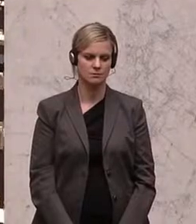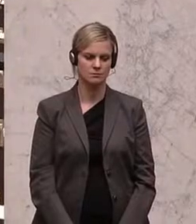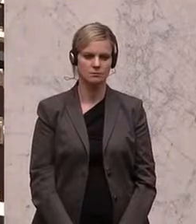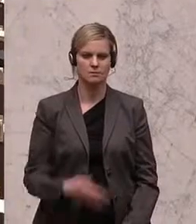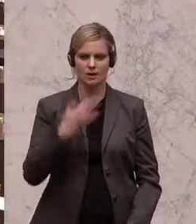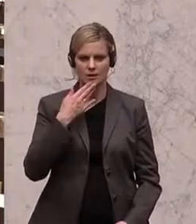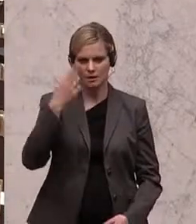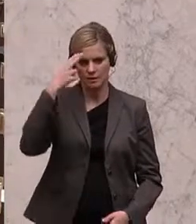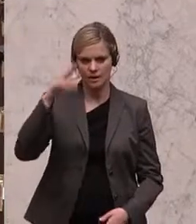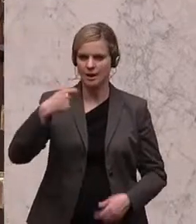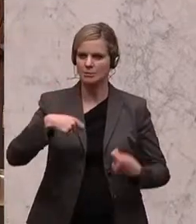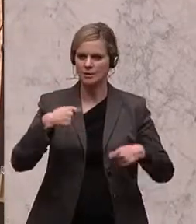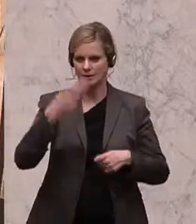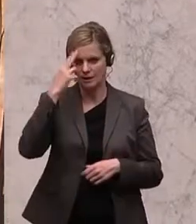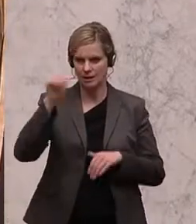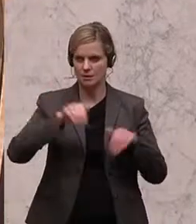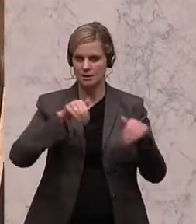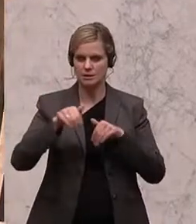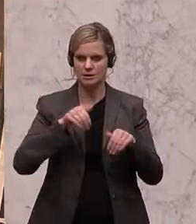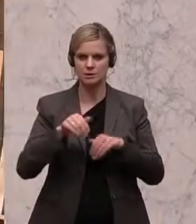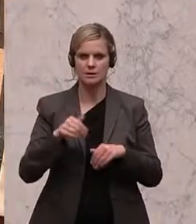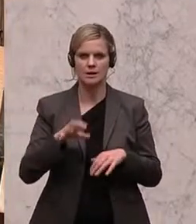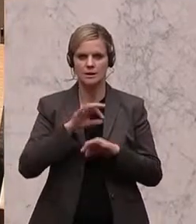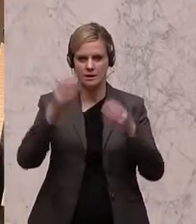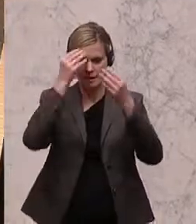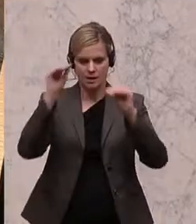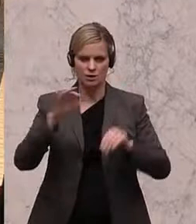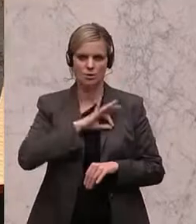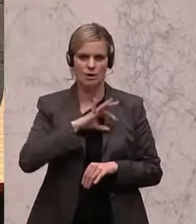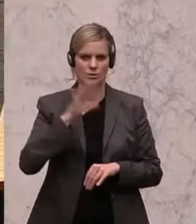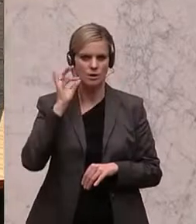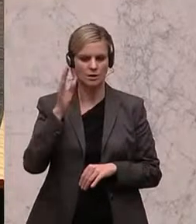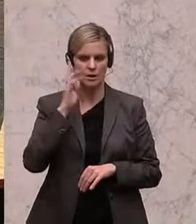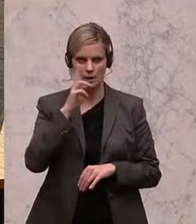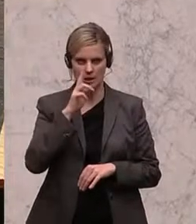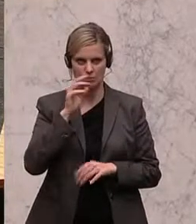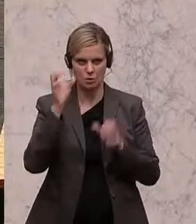Danke, Herr Präsident, Herr Minister, sehr geehrte Kolleginnen und Kollegen, liebe Zuseherinnen und Zuseher.